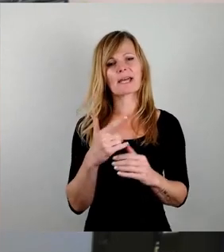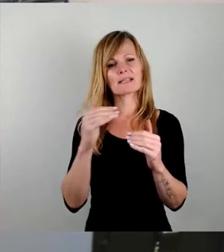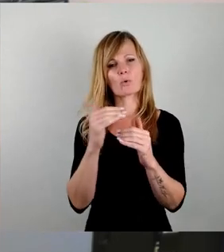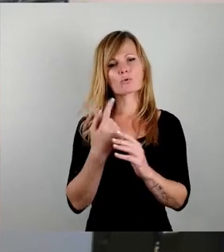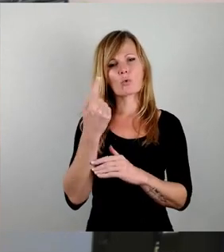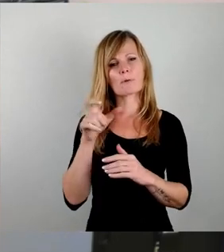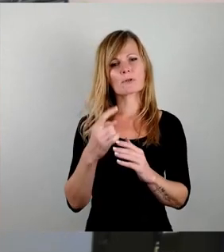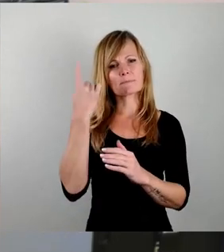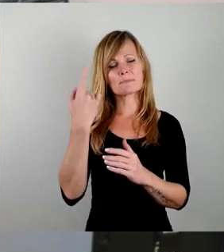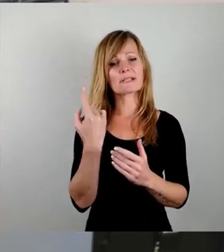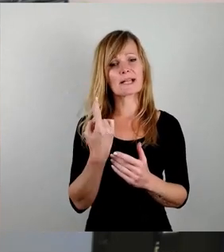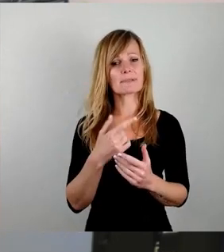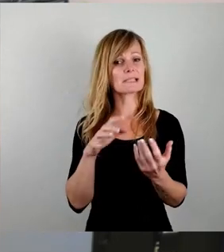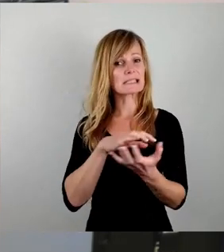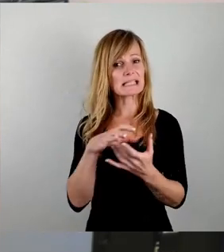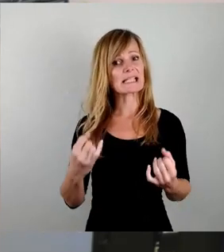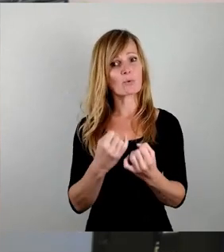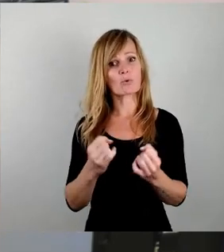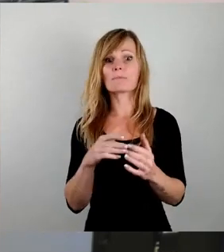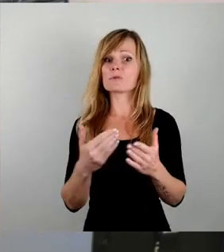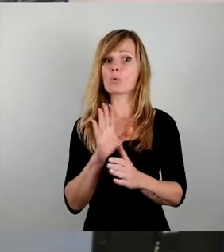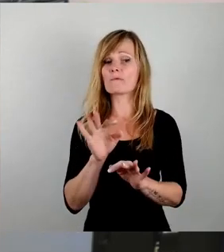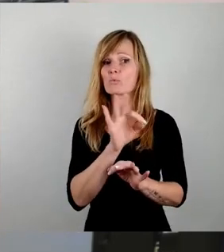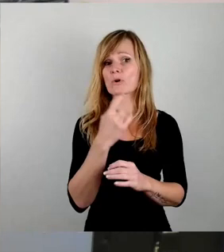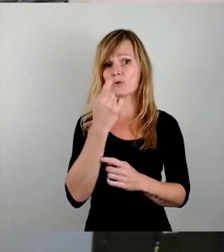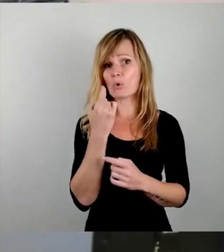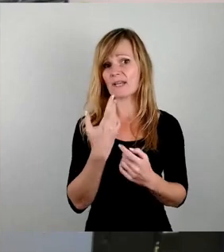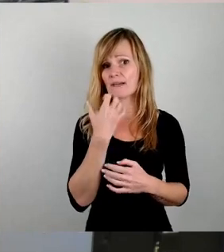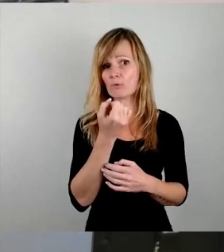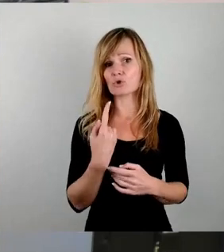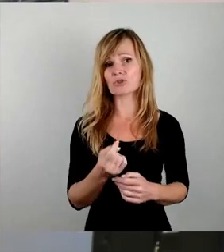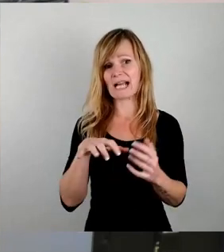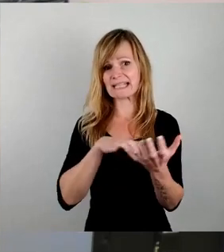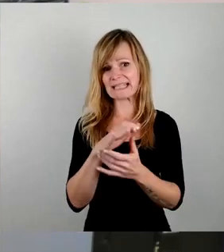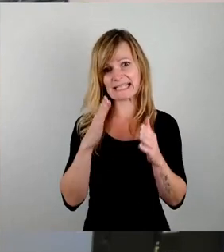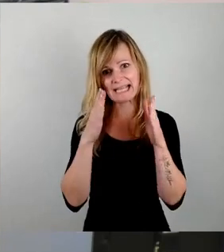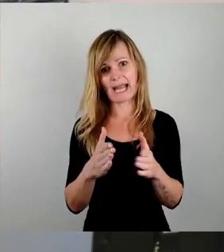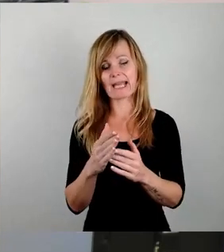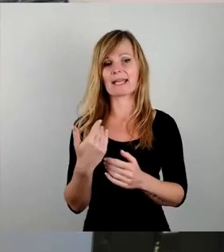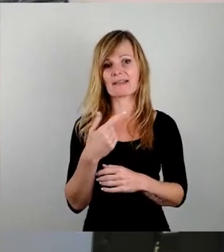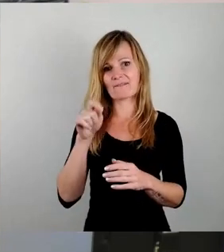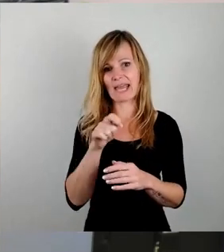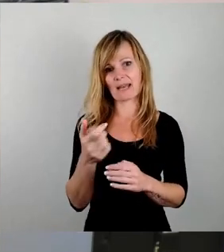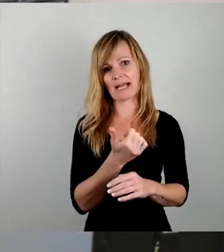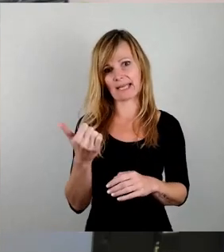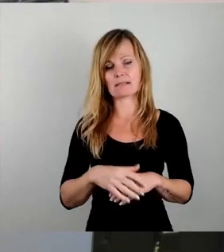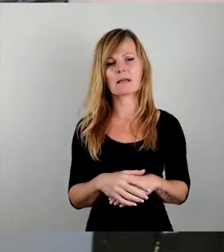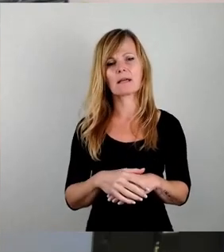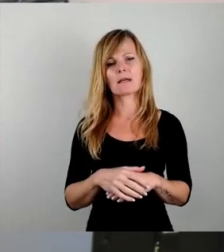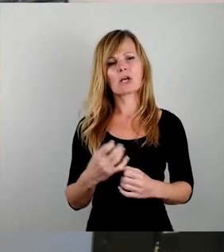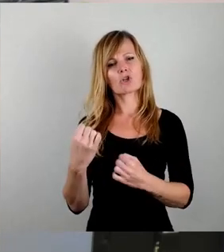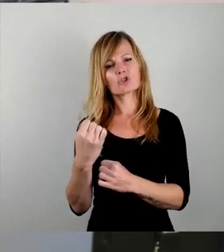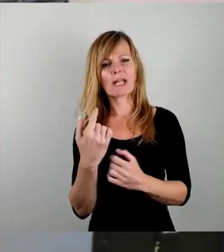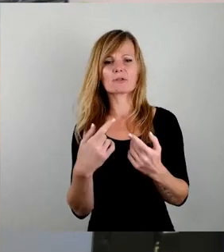üben, so der fürsorgliche Wunsch der krisengeilen Wähler Rechts. Gesteht durch Öl, Finanz, Wirtschaft,